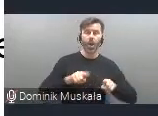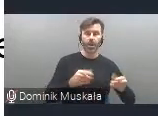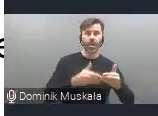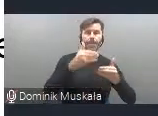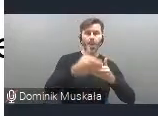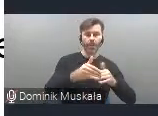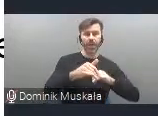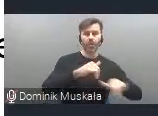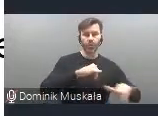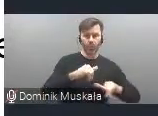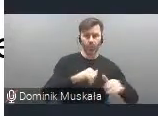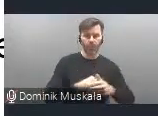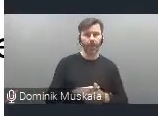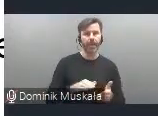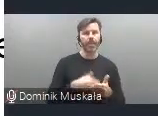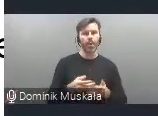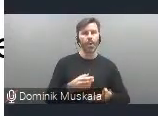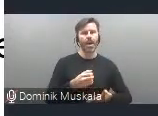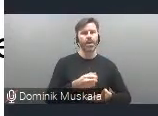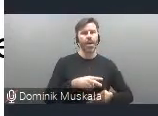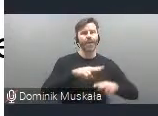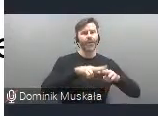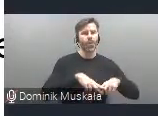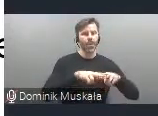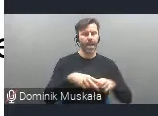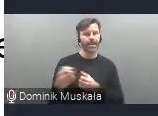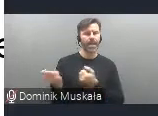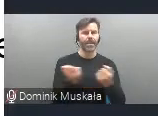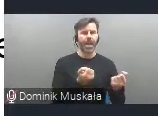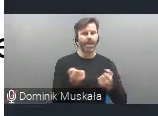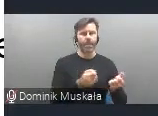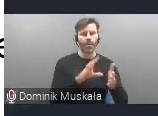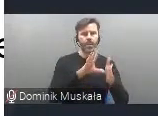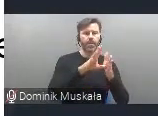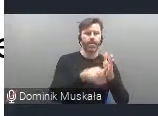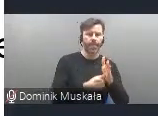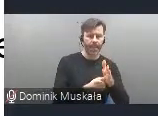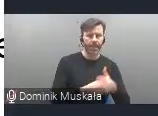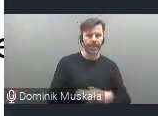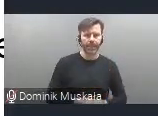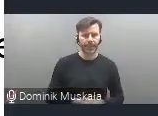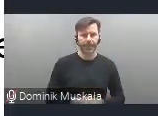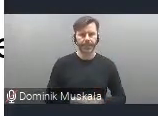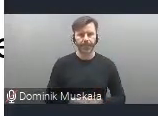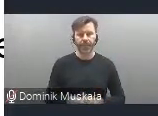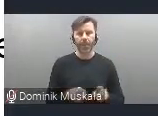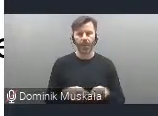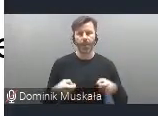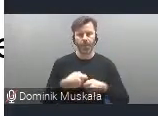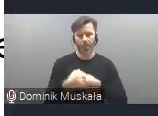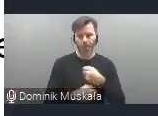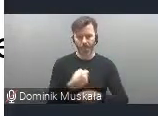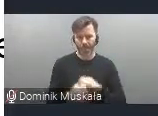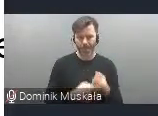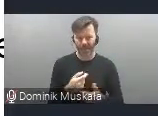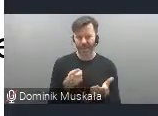przykład Fundacja Skwer Sportów Miejskich, która działa na rzecz realizacji współpracy z samorządami. W Urządzaniu jest